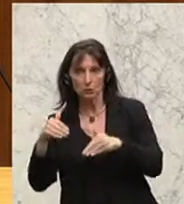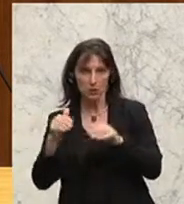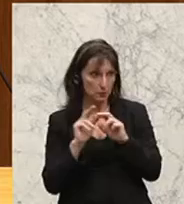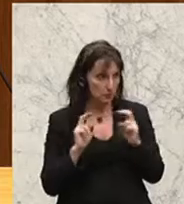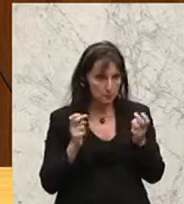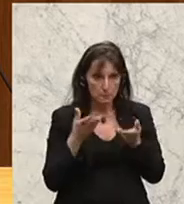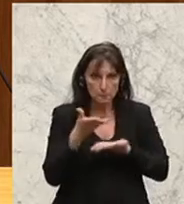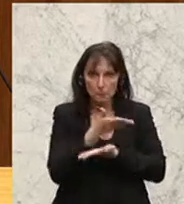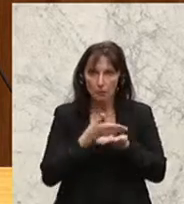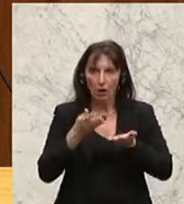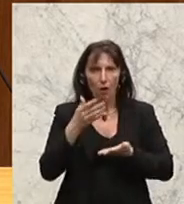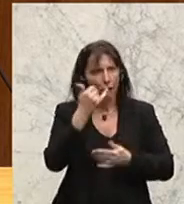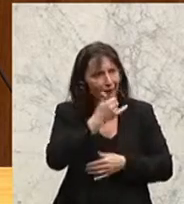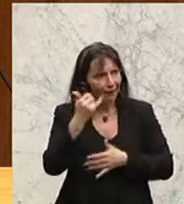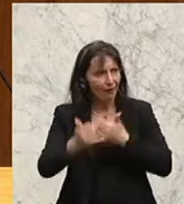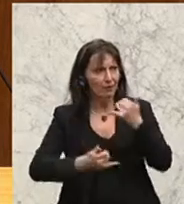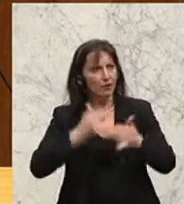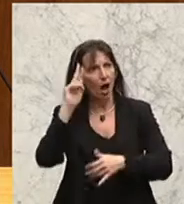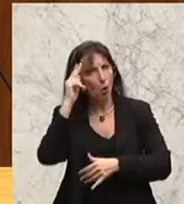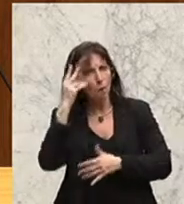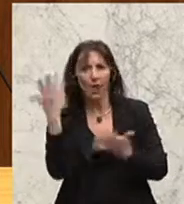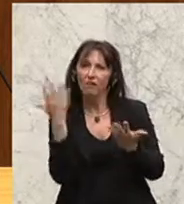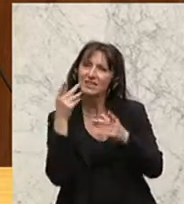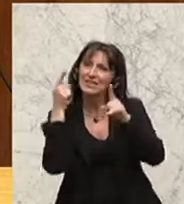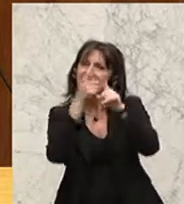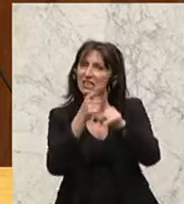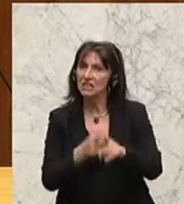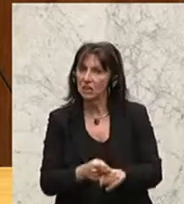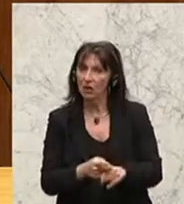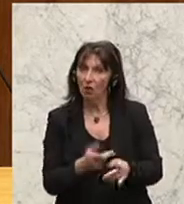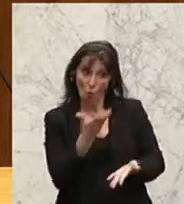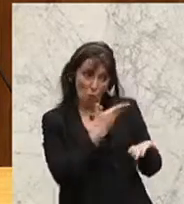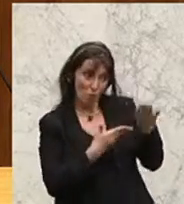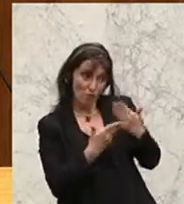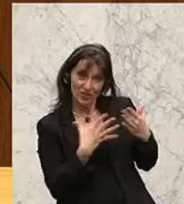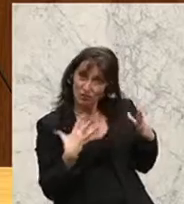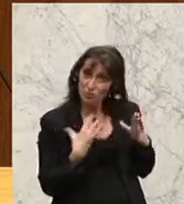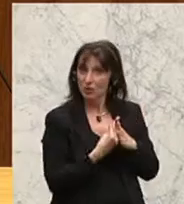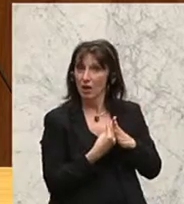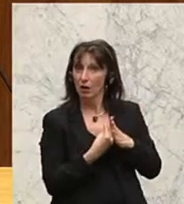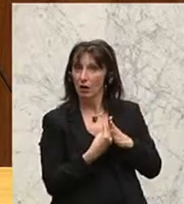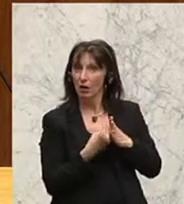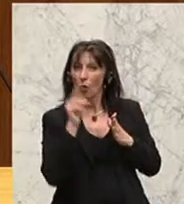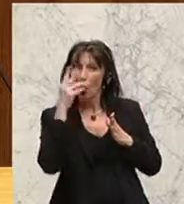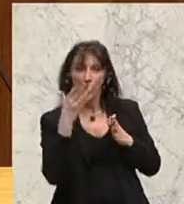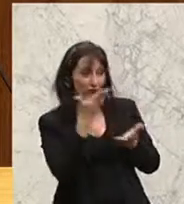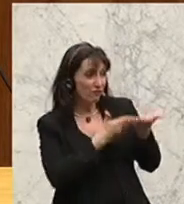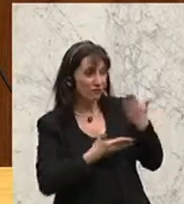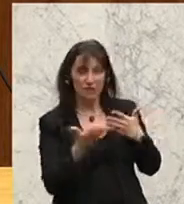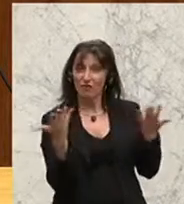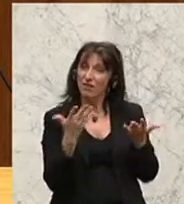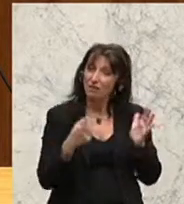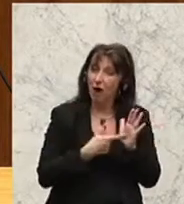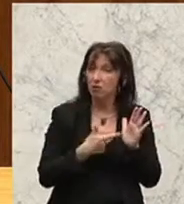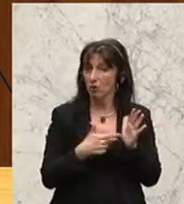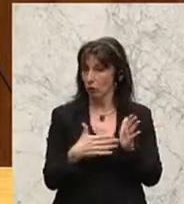Jahr sich die Bildungsziele anschaut. Und mit der Wirtschaft gemeinsam überlegt, ob das ja auch das ist, was die Wirtschaft braucht. Das wäre ja mal eine